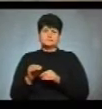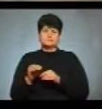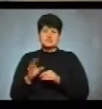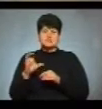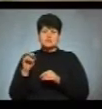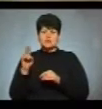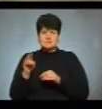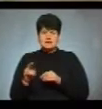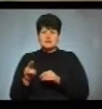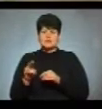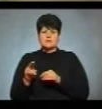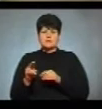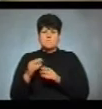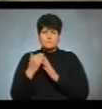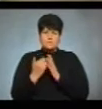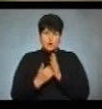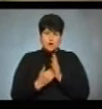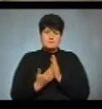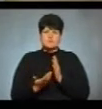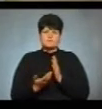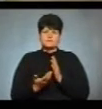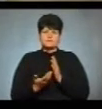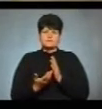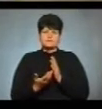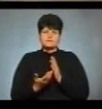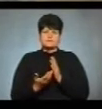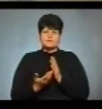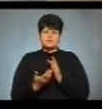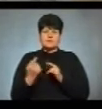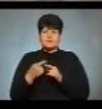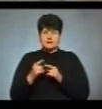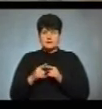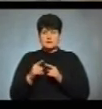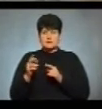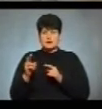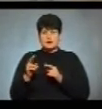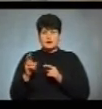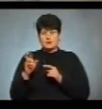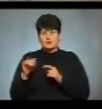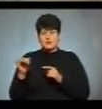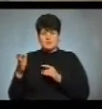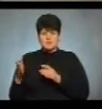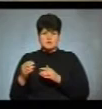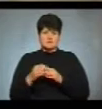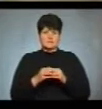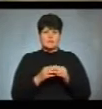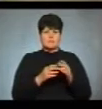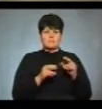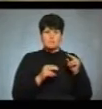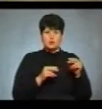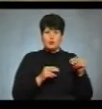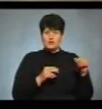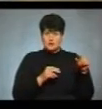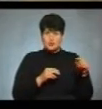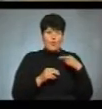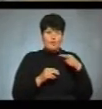соціальні, значить, якісь програми, акцентується на Будапешковому меморандуму. Петро Порошенко, він каже